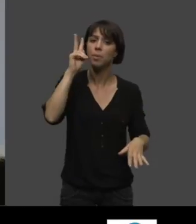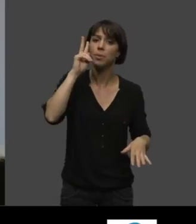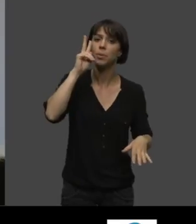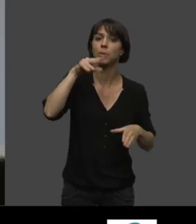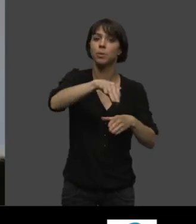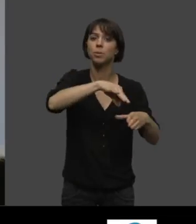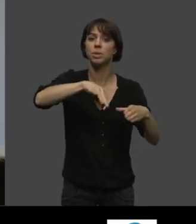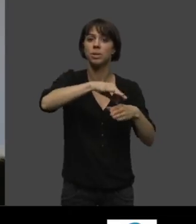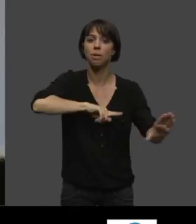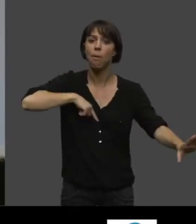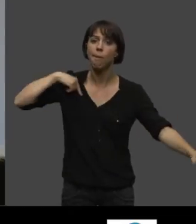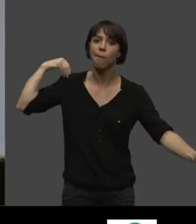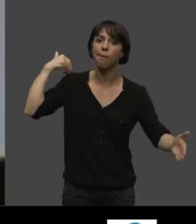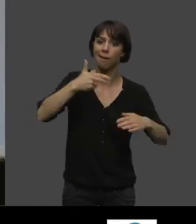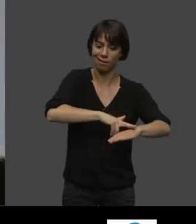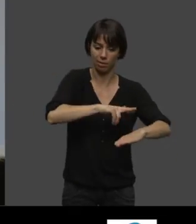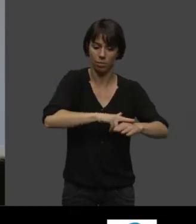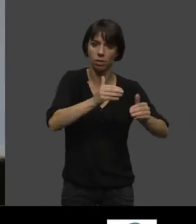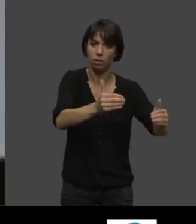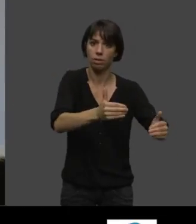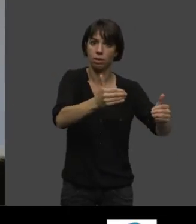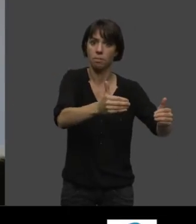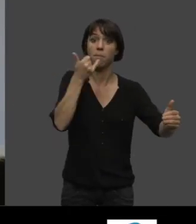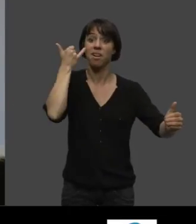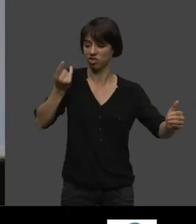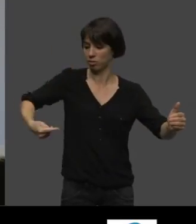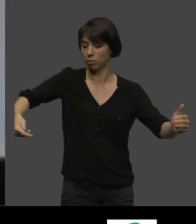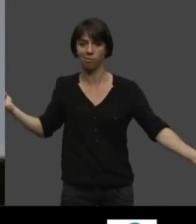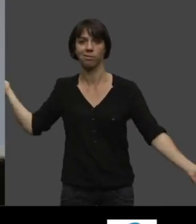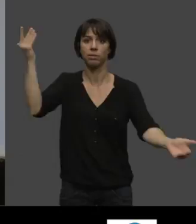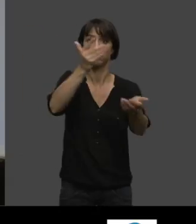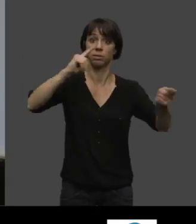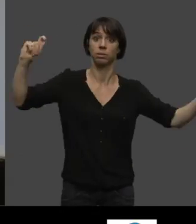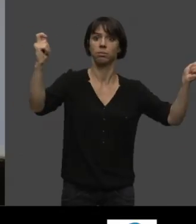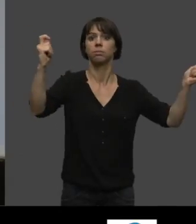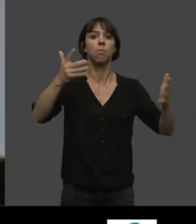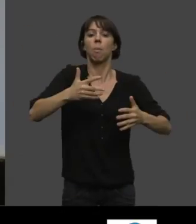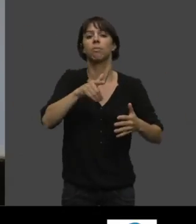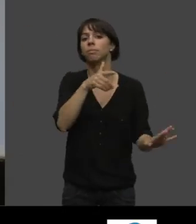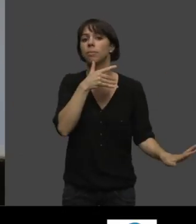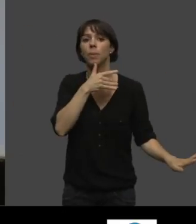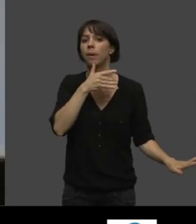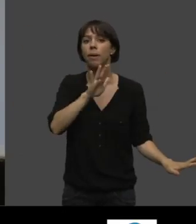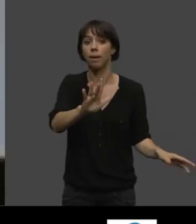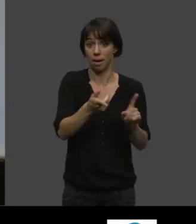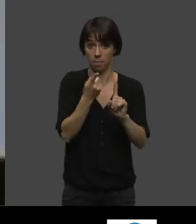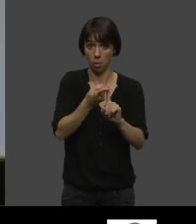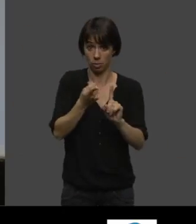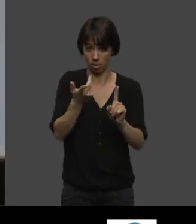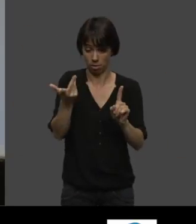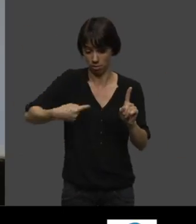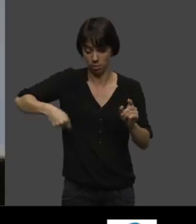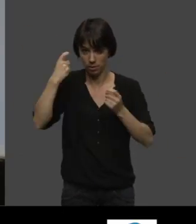se nourrir, il ne faut pas tout casser. Et c'est vrai qu'il faut donner l'impression, ce qu'il y a dans l'assiette, que c'est quelque